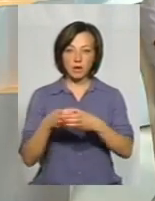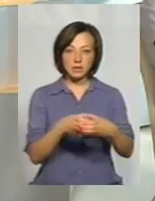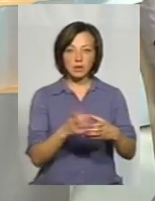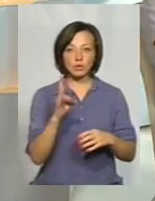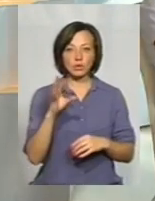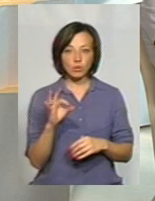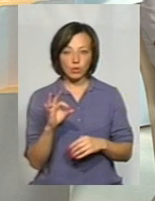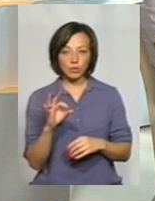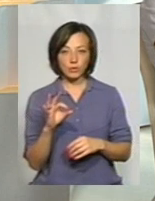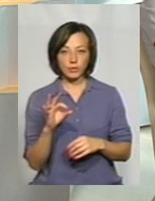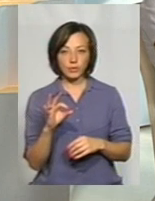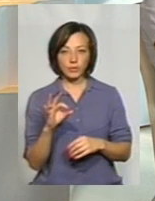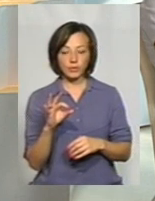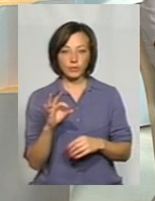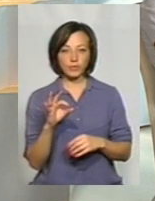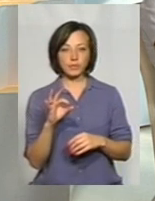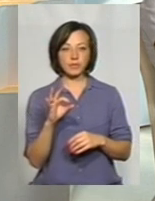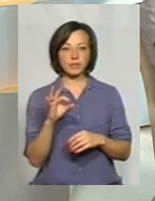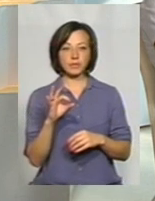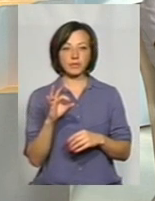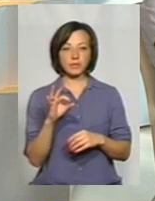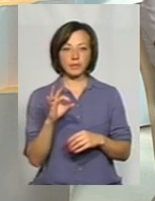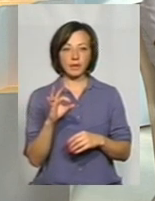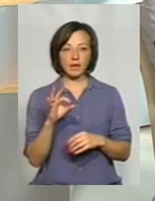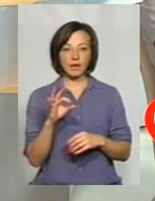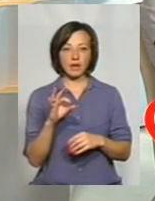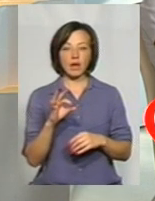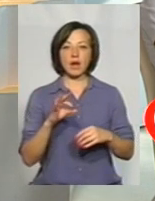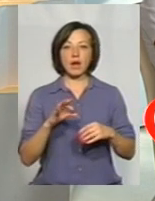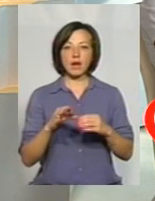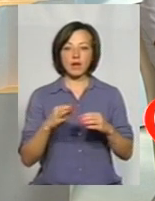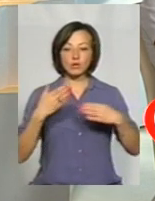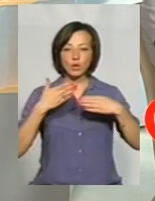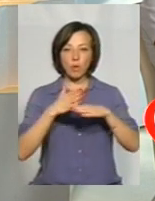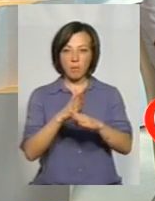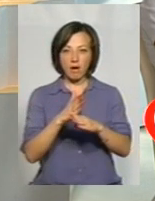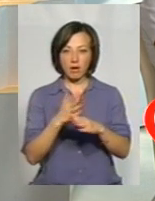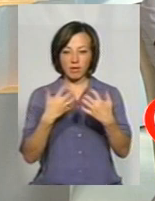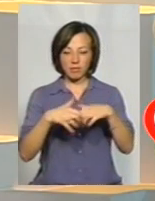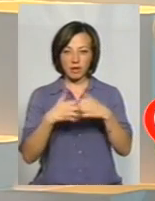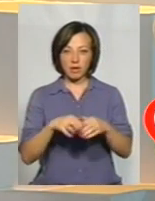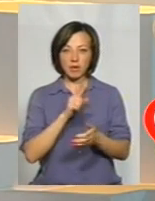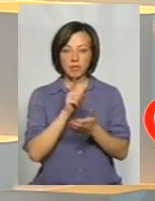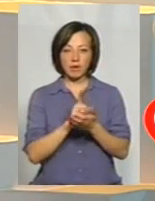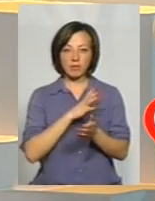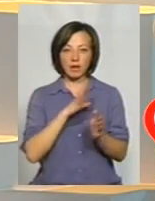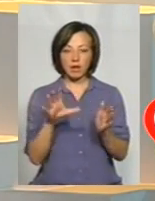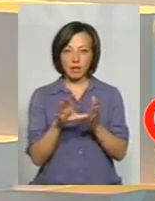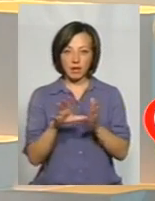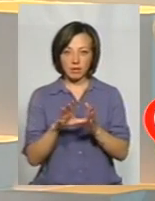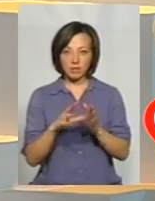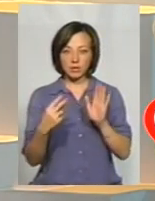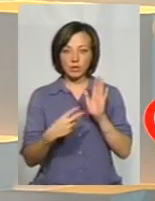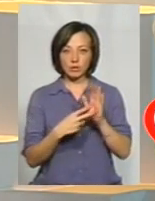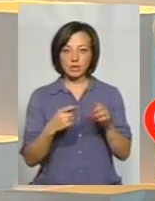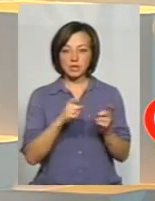той же час дробарку вони вже встановили. До кінця місця має бути підключення електроенергії. Це, зі